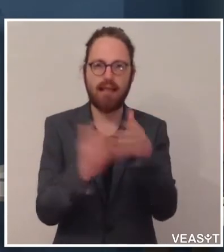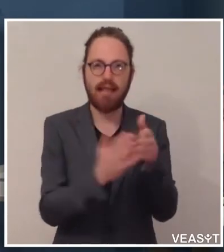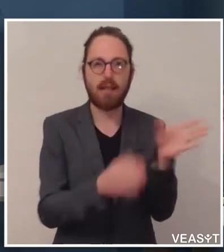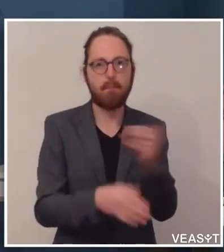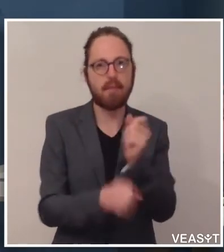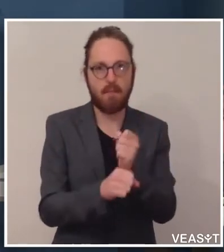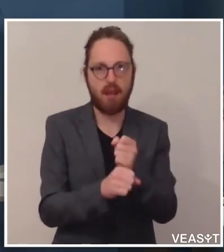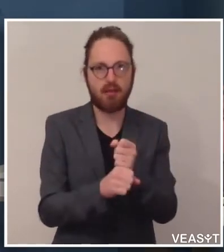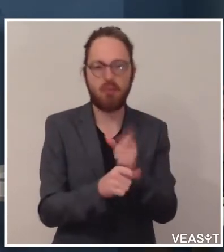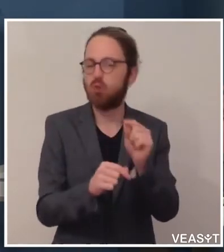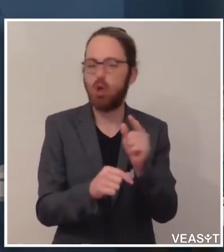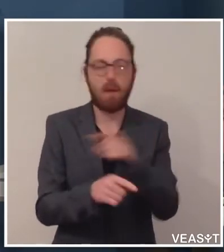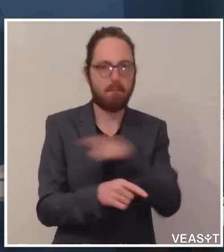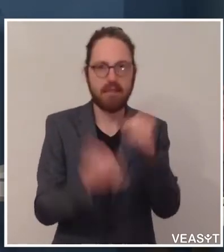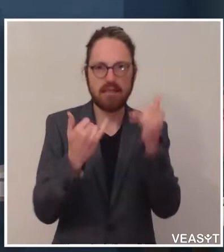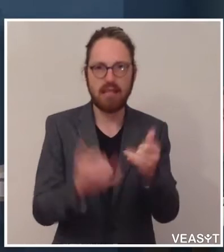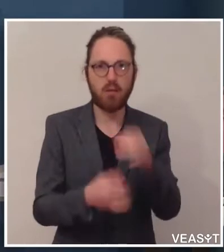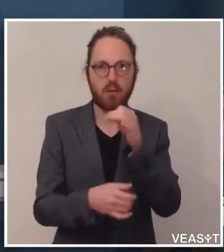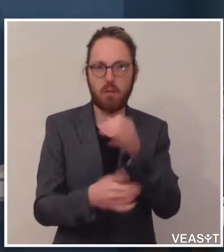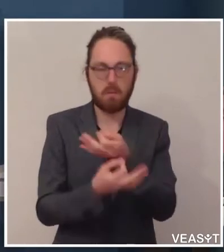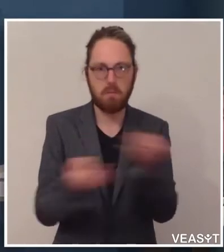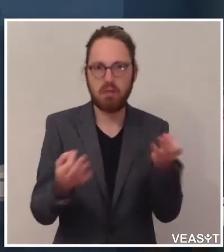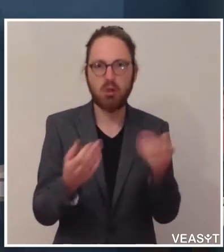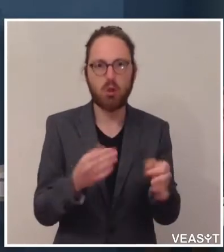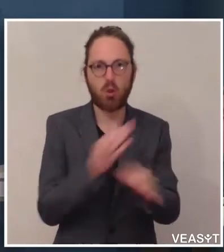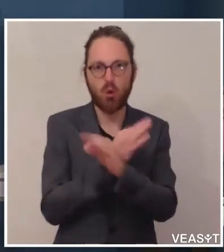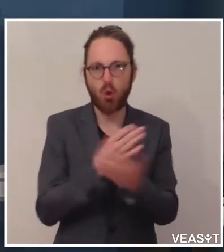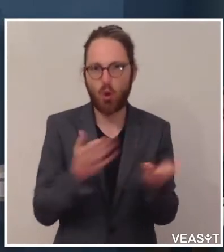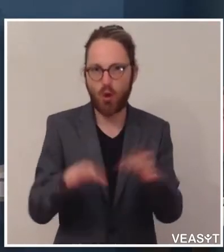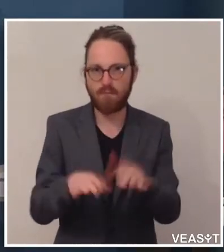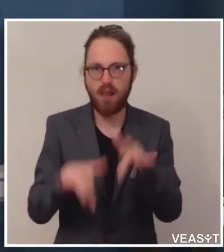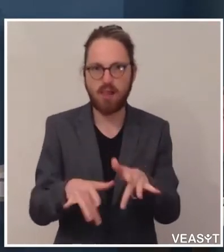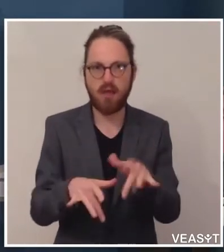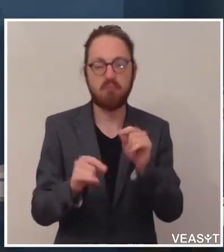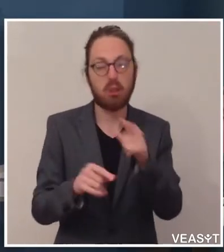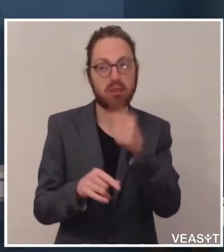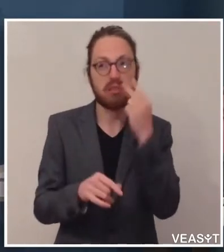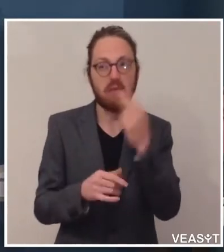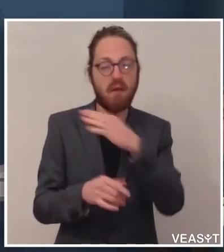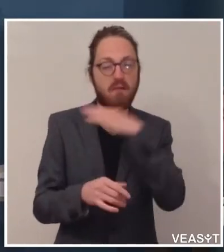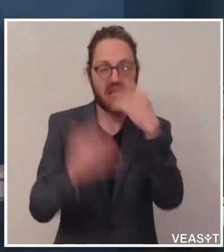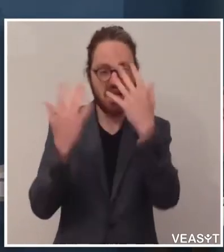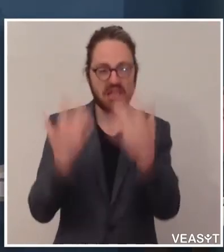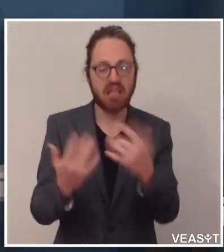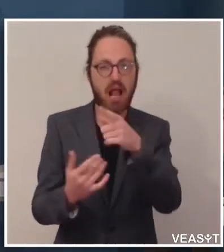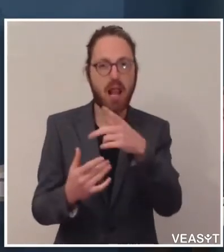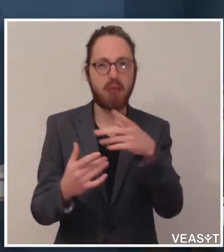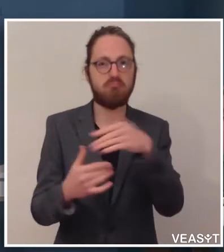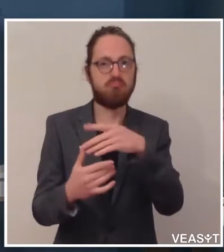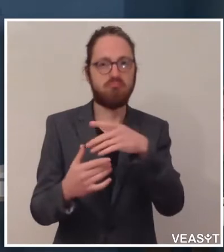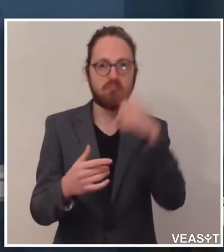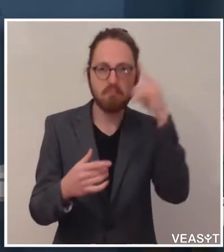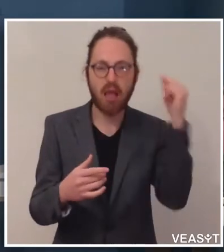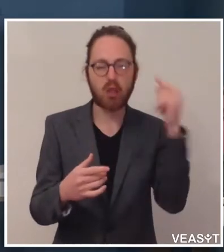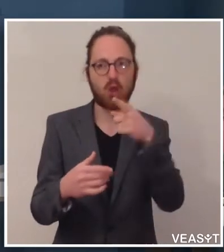Todesfälle oder auch andere Probleme aufgetaucht. Und bei dieser großen Anzahl an Menschen, die auf relativ engem Raum zusammen sind, ist das eine